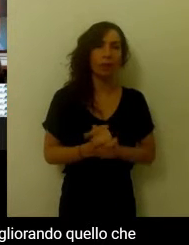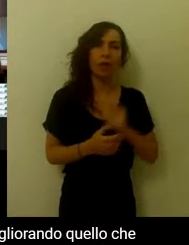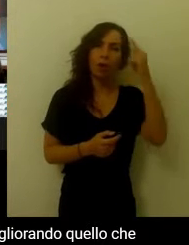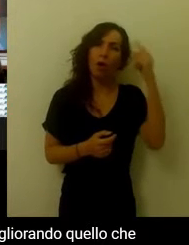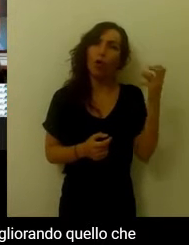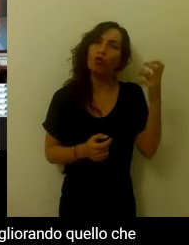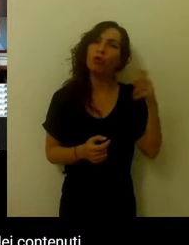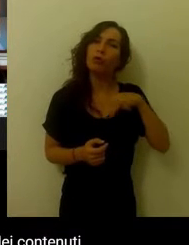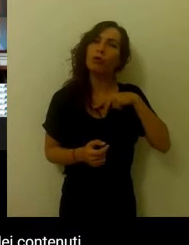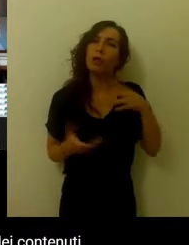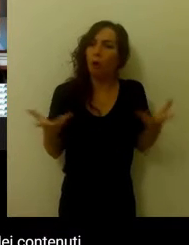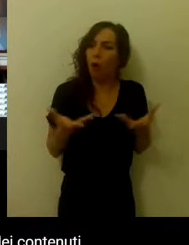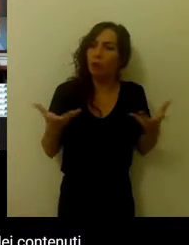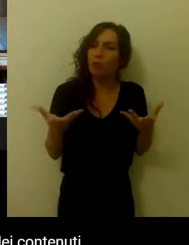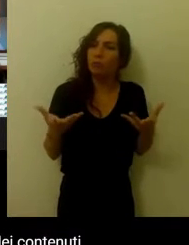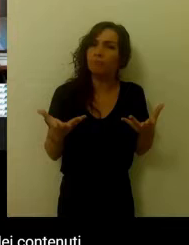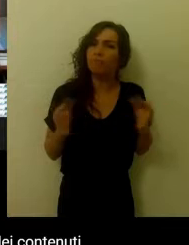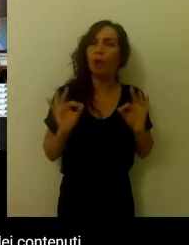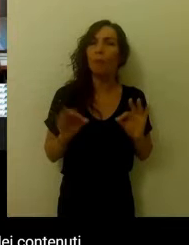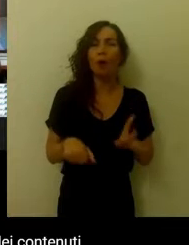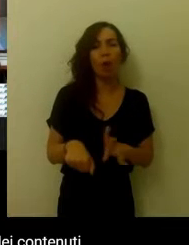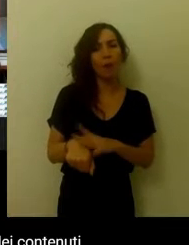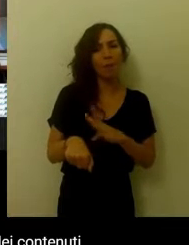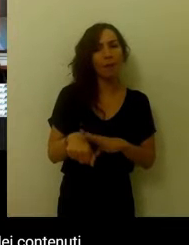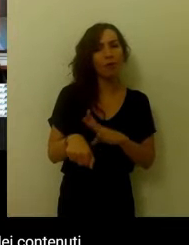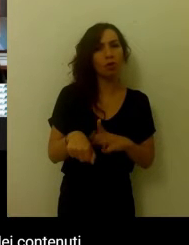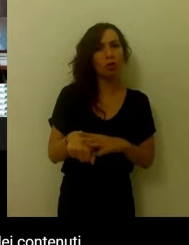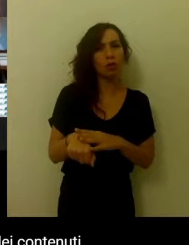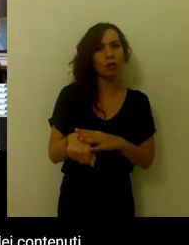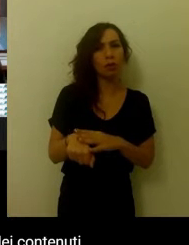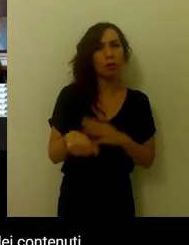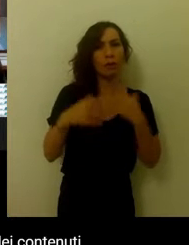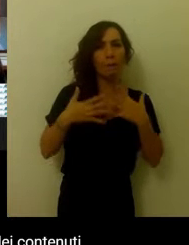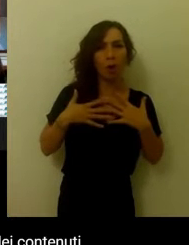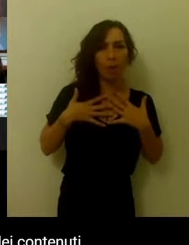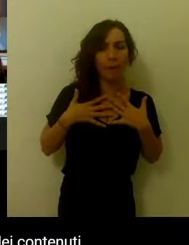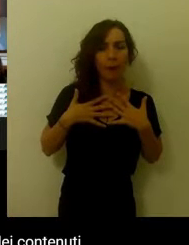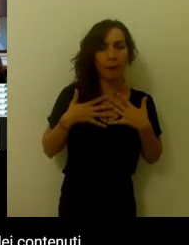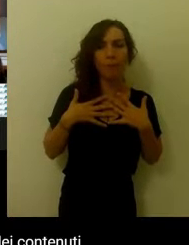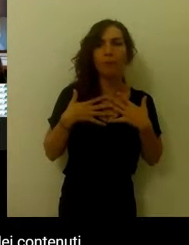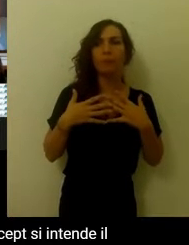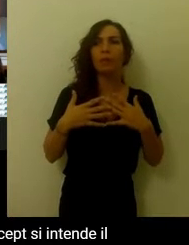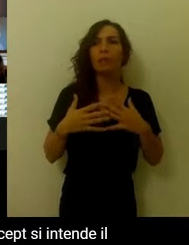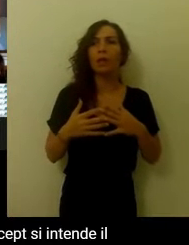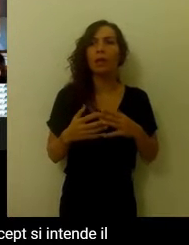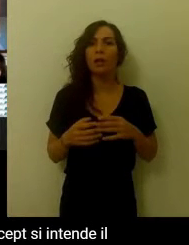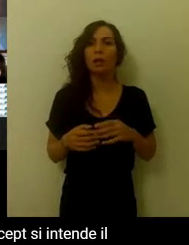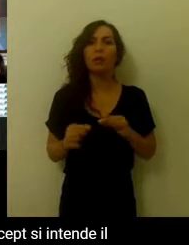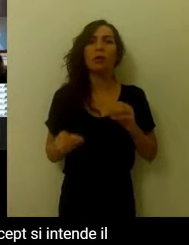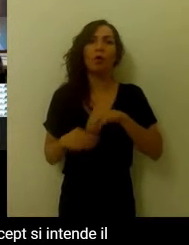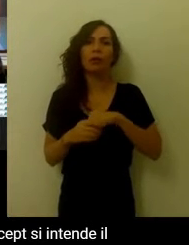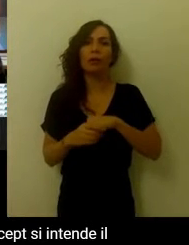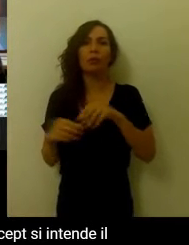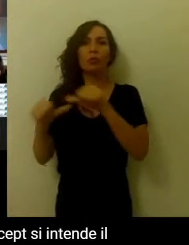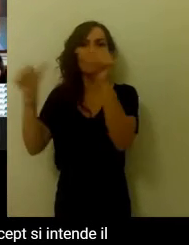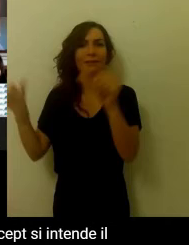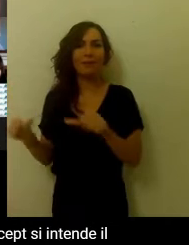Il concetto di sé cos'è? È la percezione che l'individuo ha di se stesso e ha dei contenuti sia descrittivi che